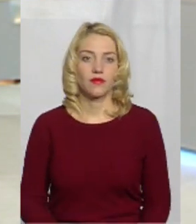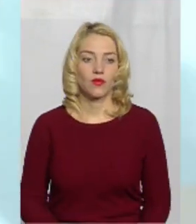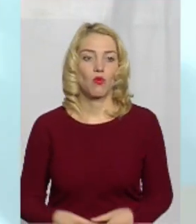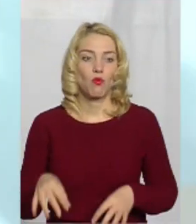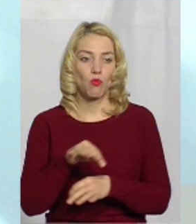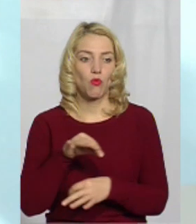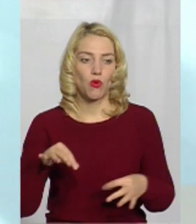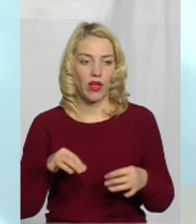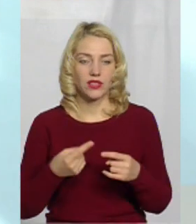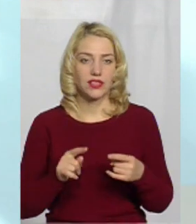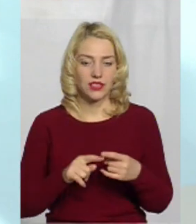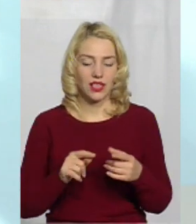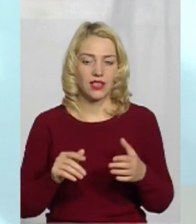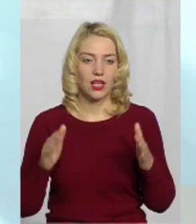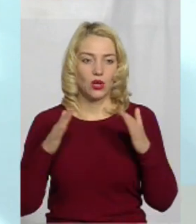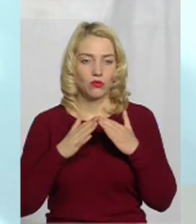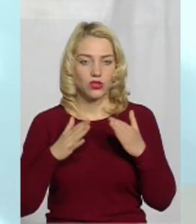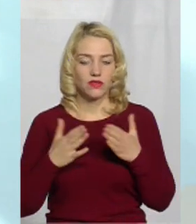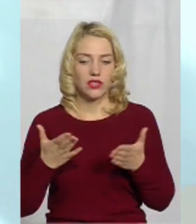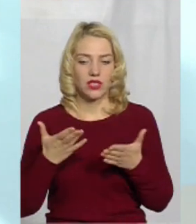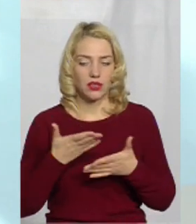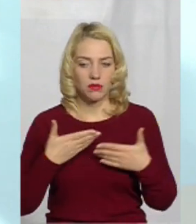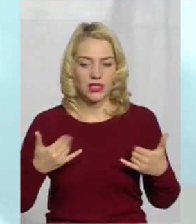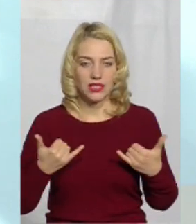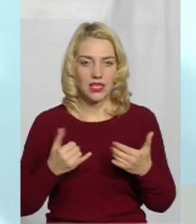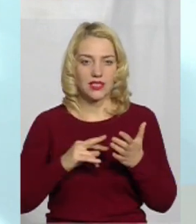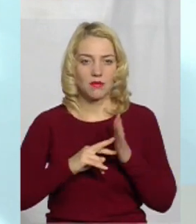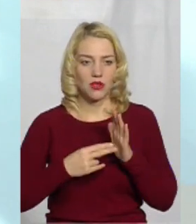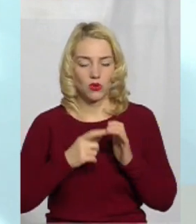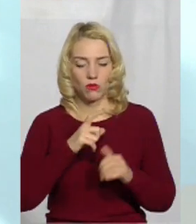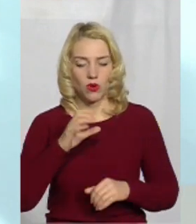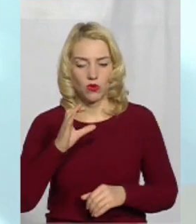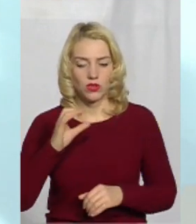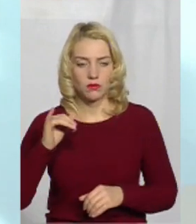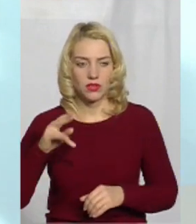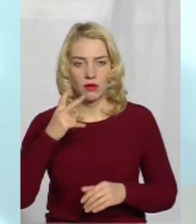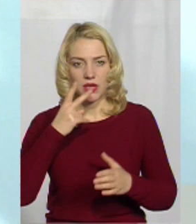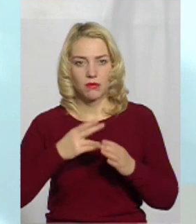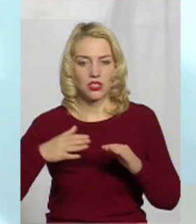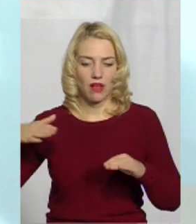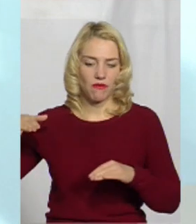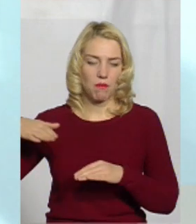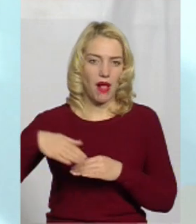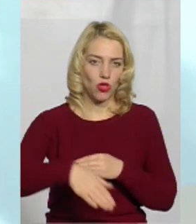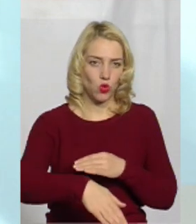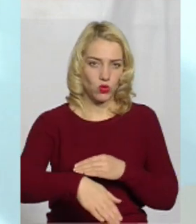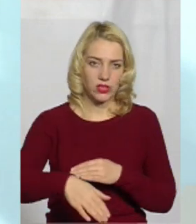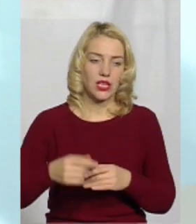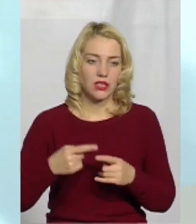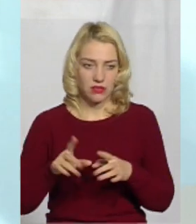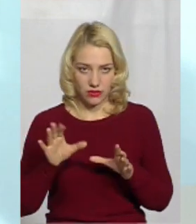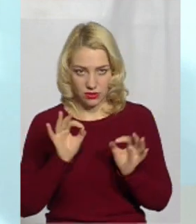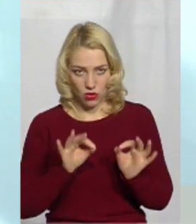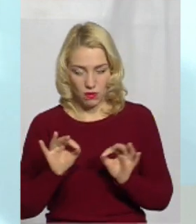Проект тієї будівлі, який зараз ми плануємо хоспис, він передбачав пандус. В цьому плані все